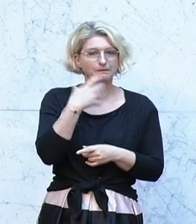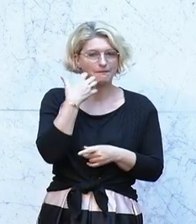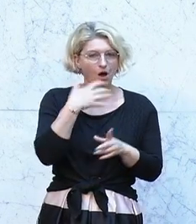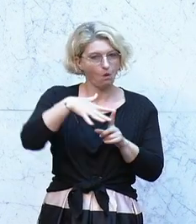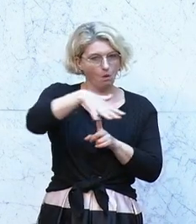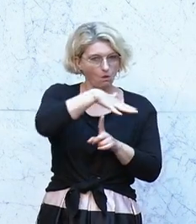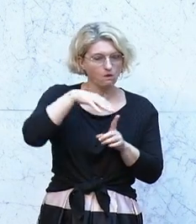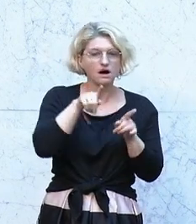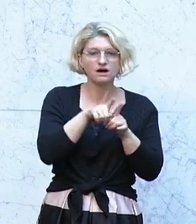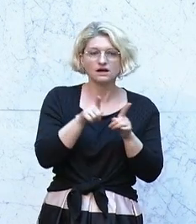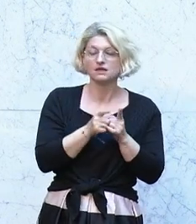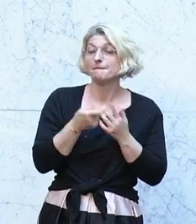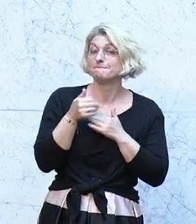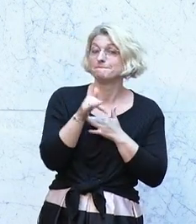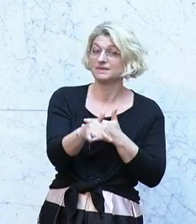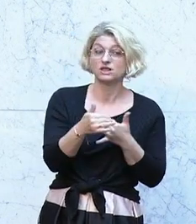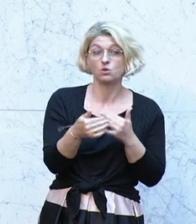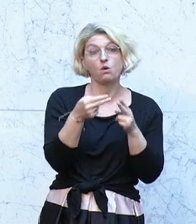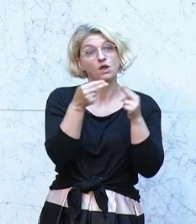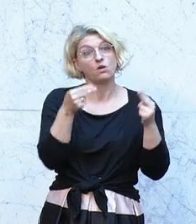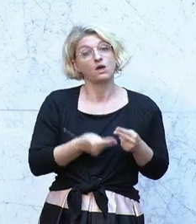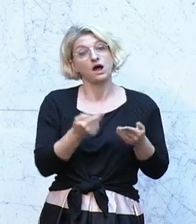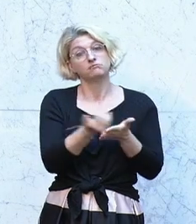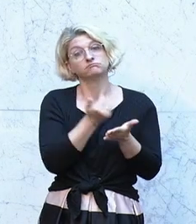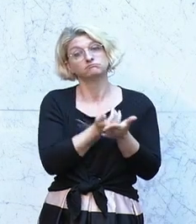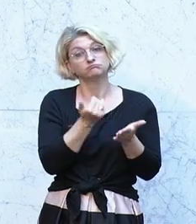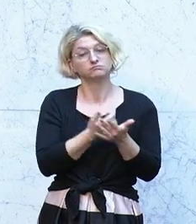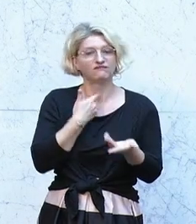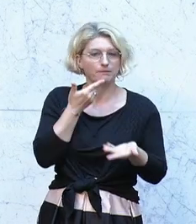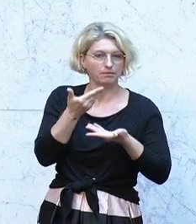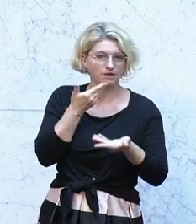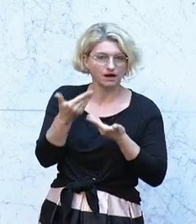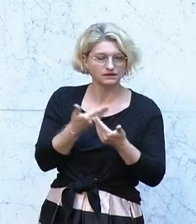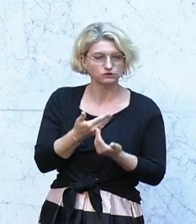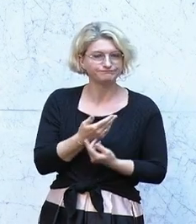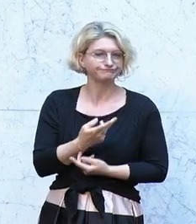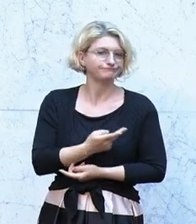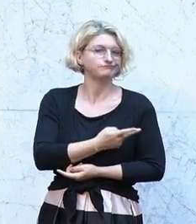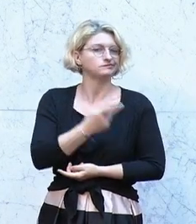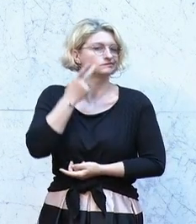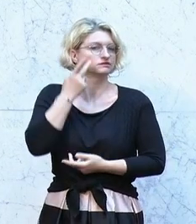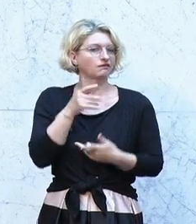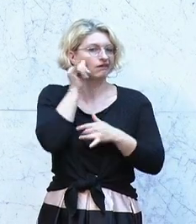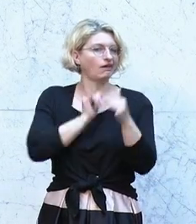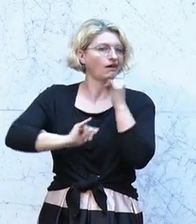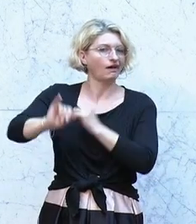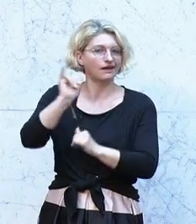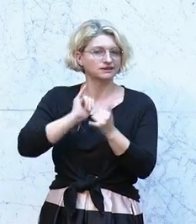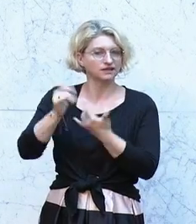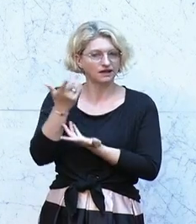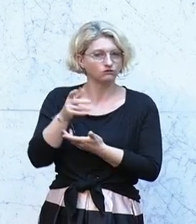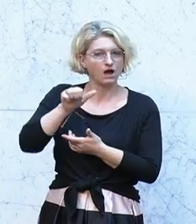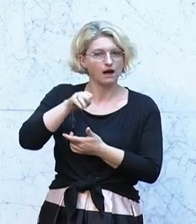millionenschwere Honorarnoter beraten haben. VIP-Reisen nach Abu Dhabi, die aus dem Bundeskanzleramt hinaus